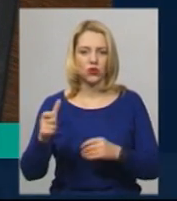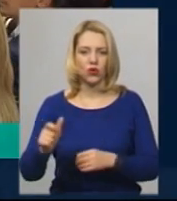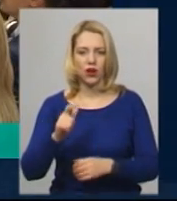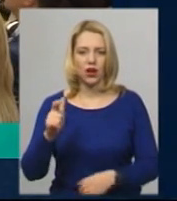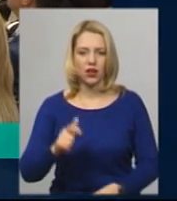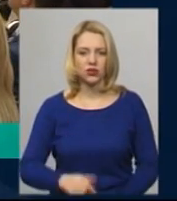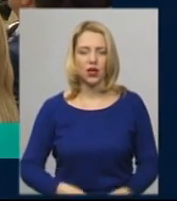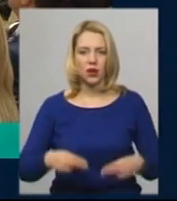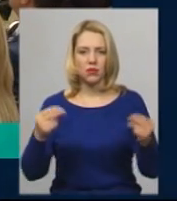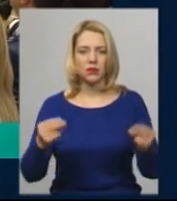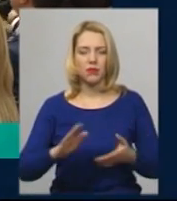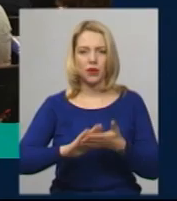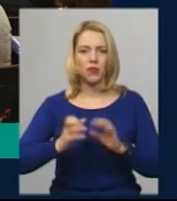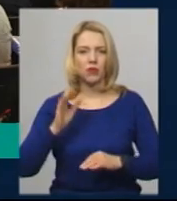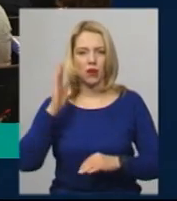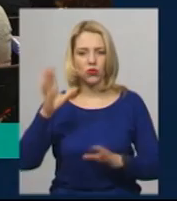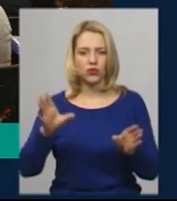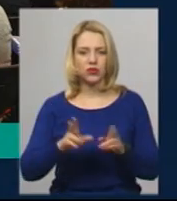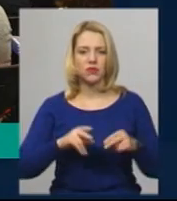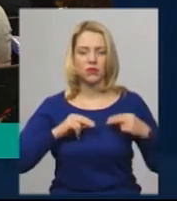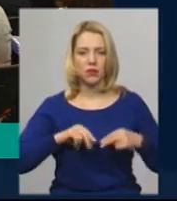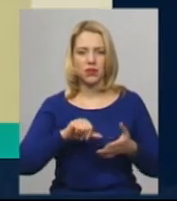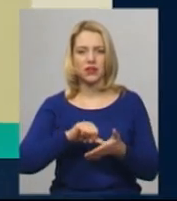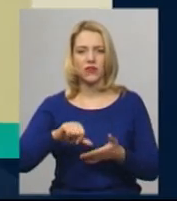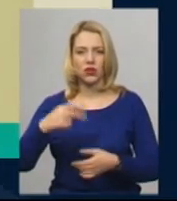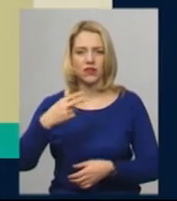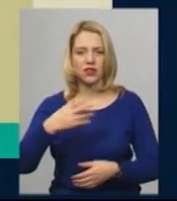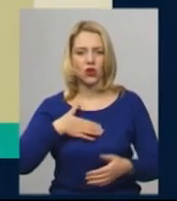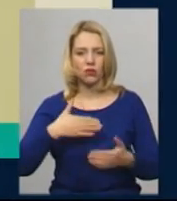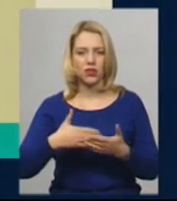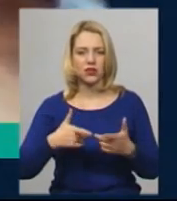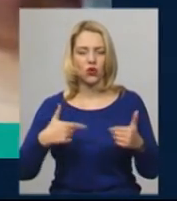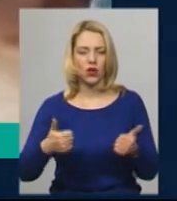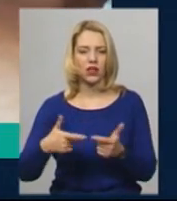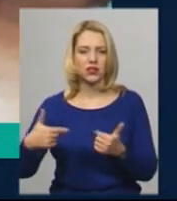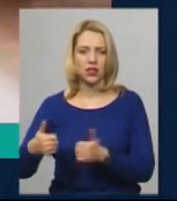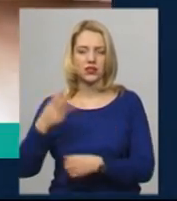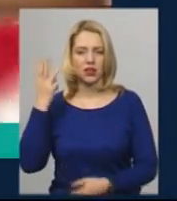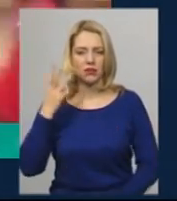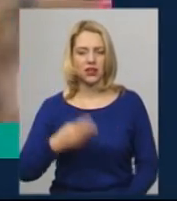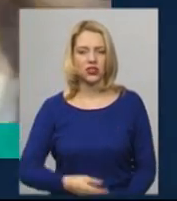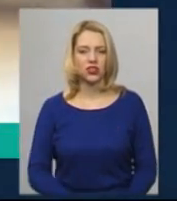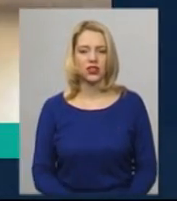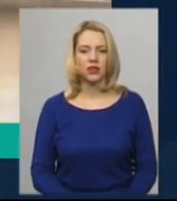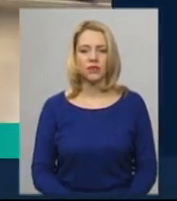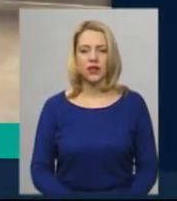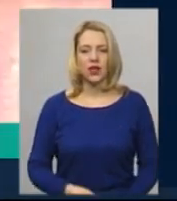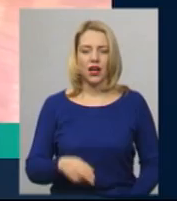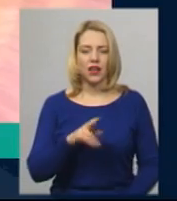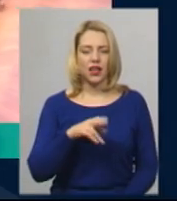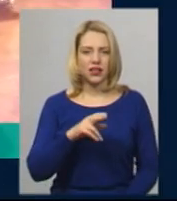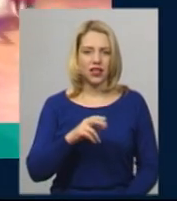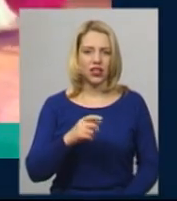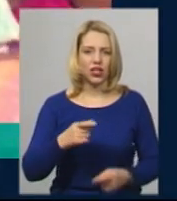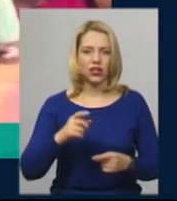меморандум про майбутню співпрацю представники 20 громадських організацій Хмельниччини. Хмельницькі танцюристи Даніїл Горобець та